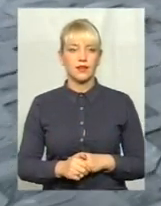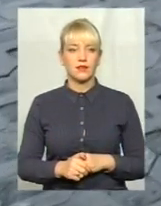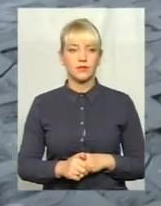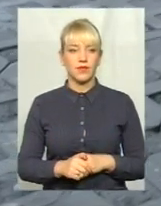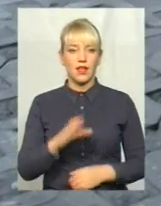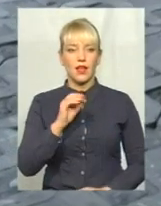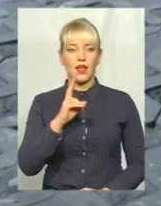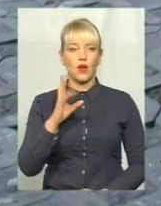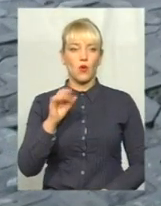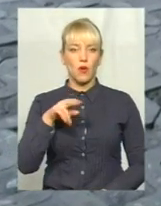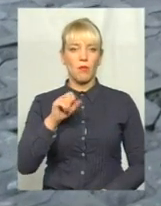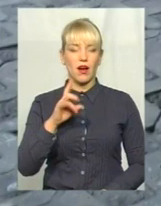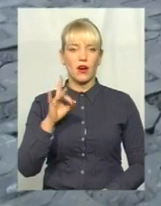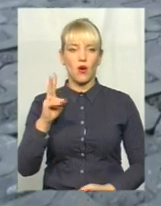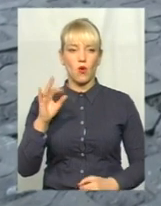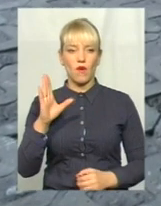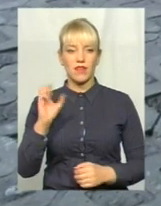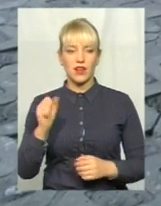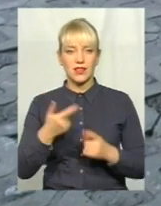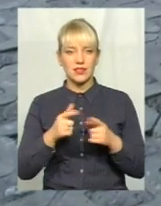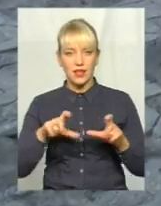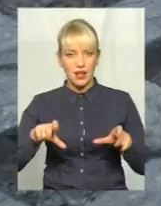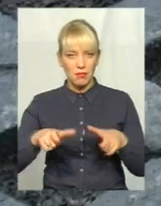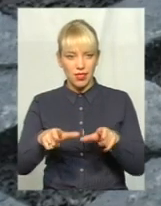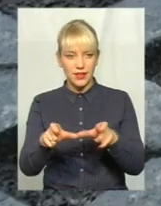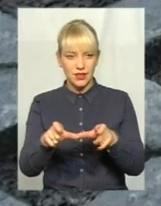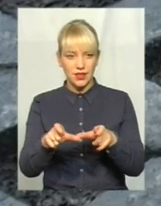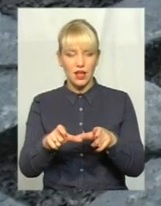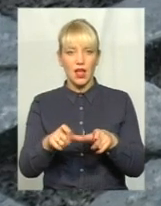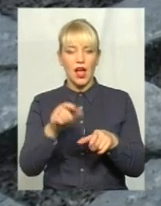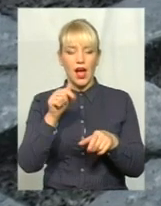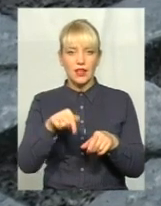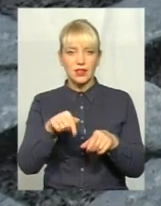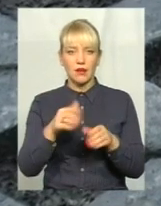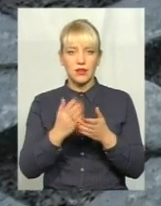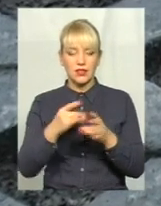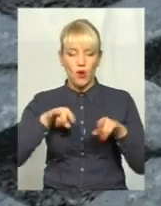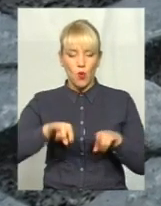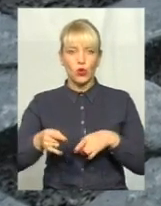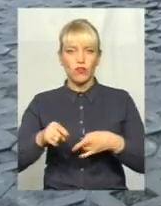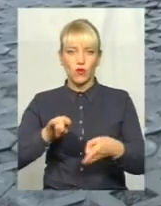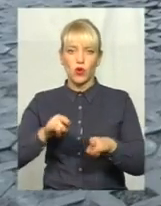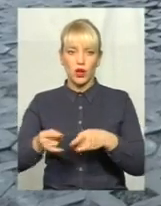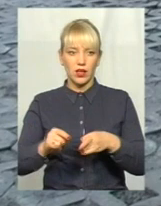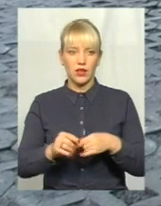екопарковок. Це тротуарна плитка з отвором, там, де в тих отворах